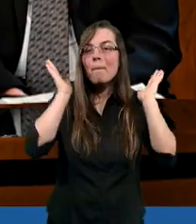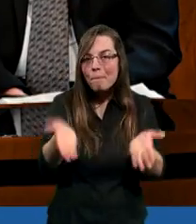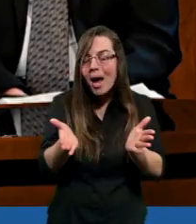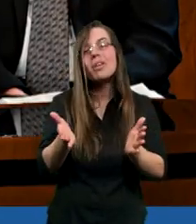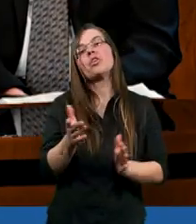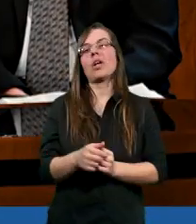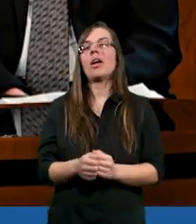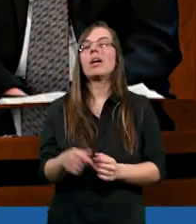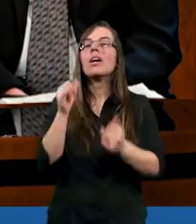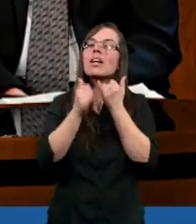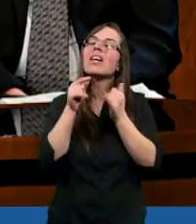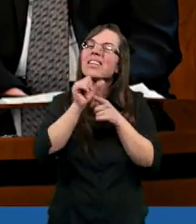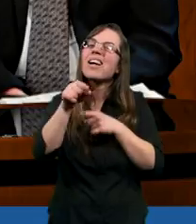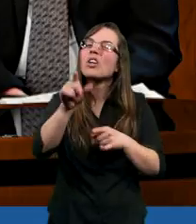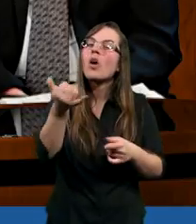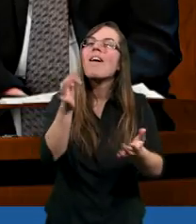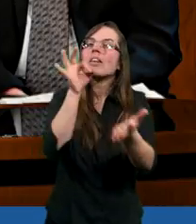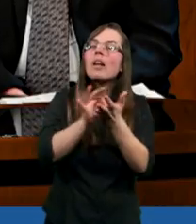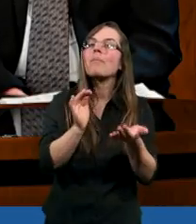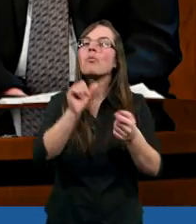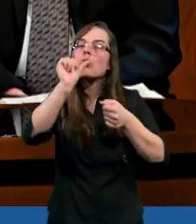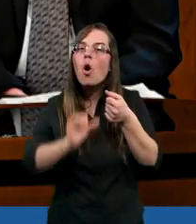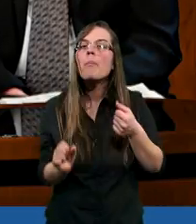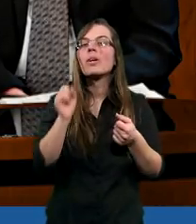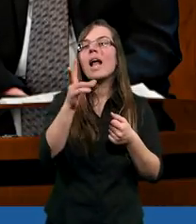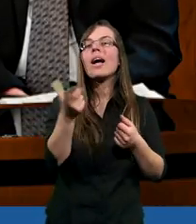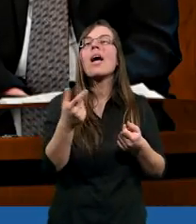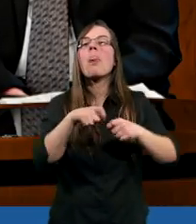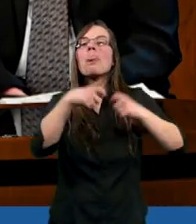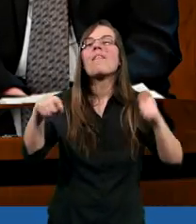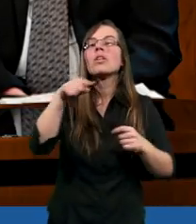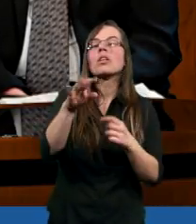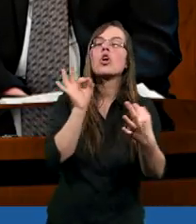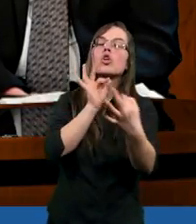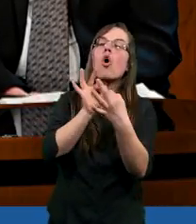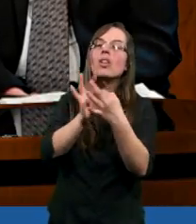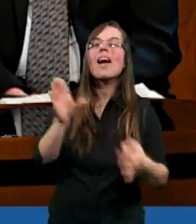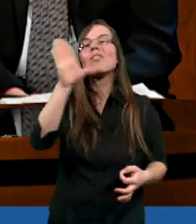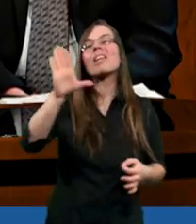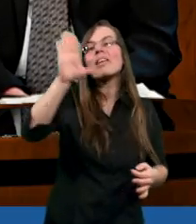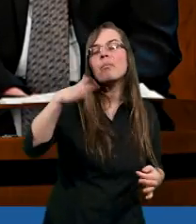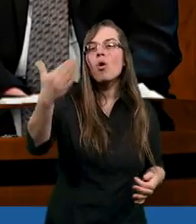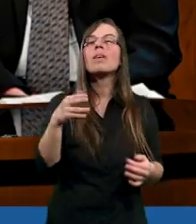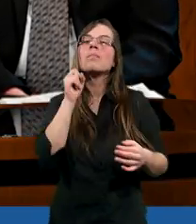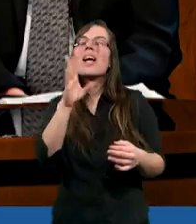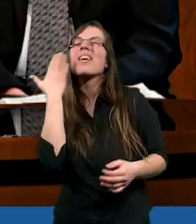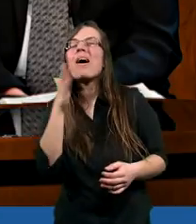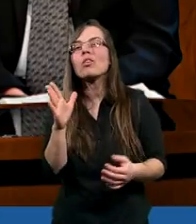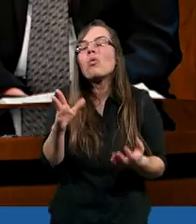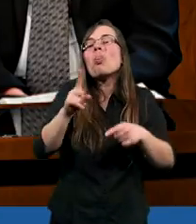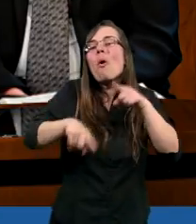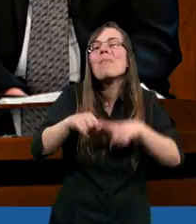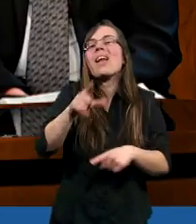ale jest to w jakimś stopniu takie nawiązywanie też relacji z Bogiem, takie bardzo